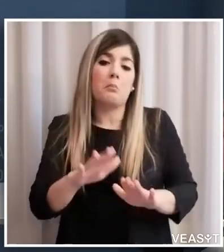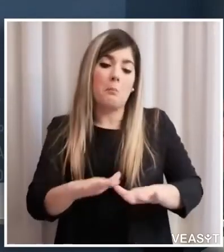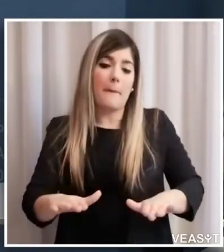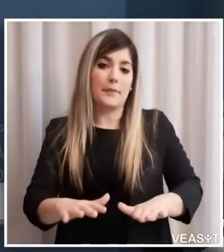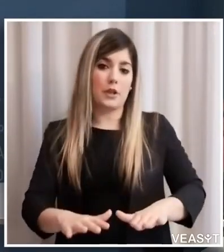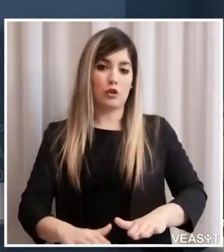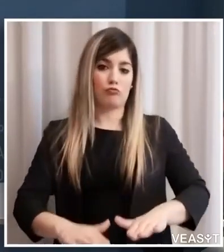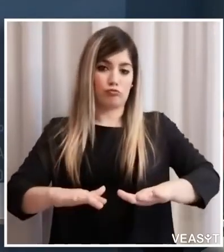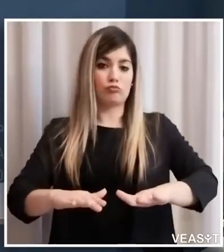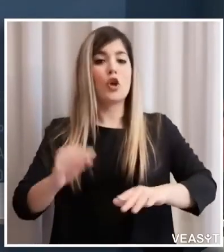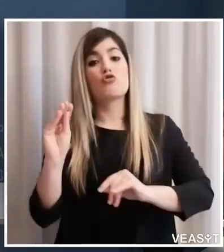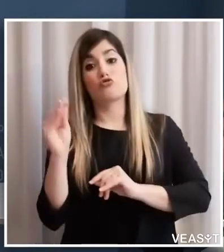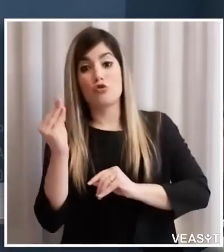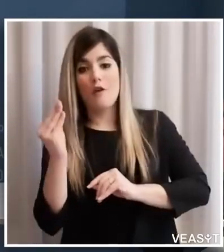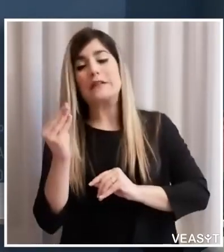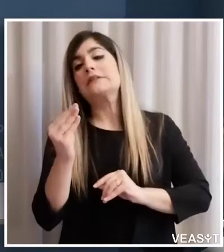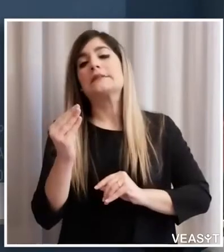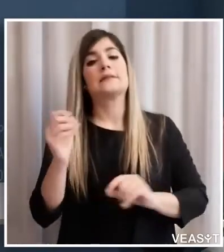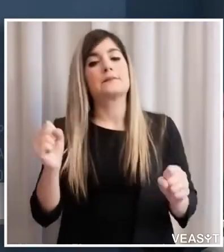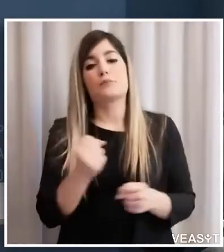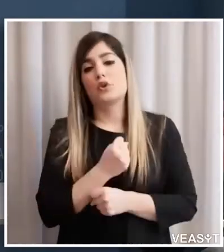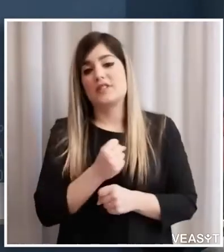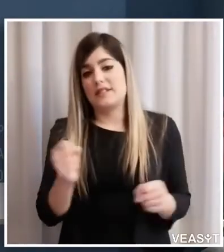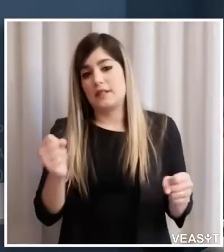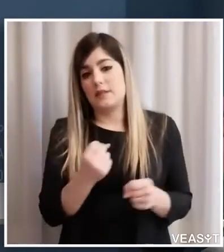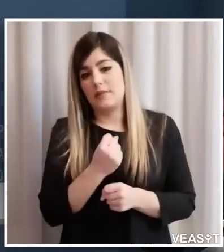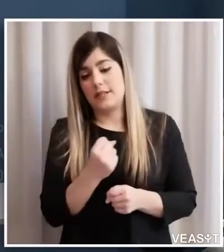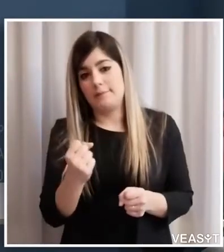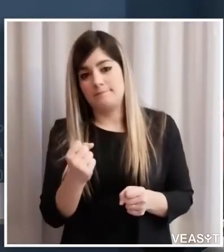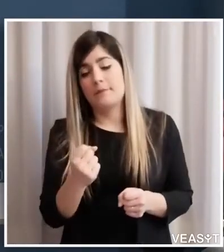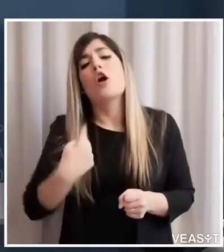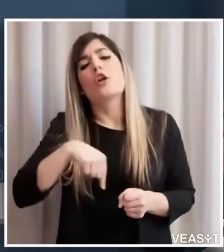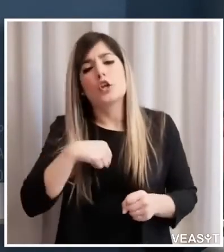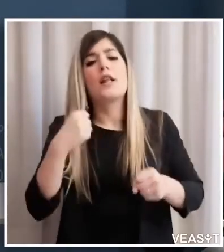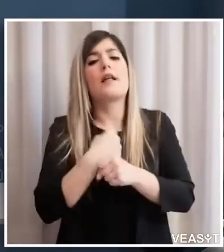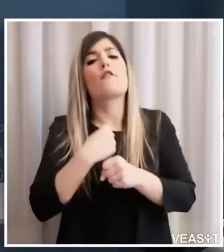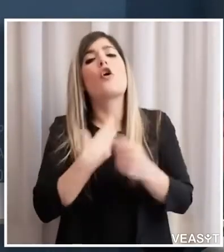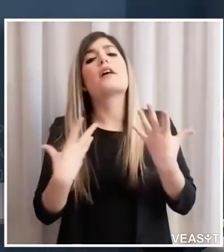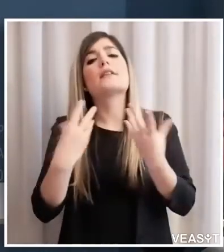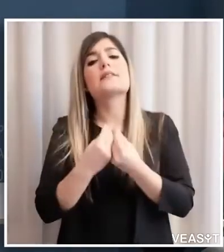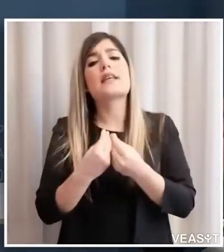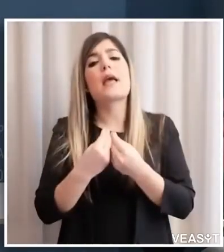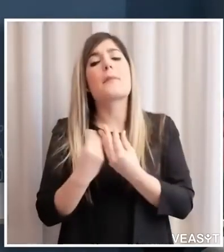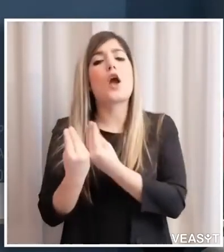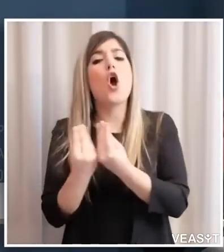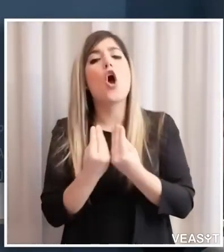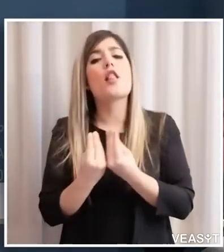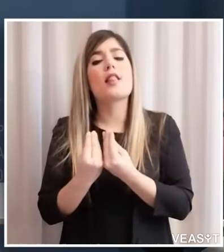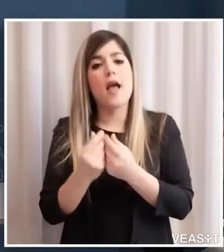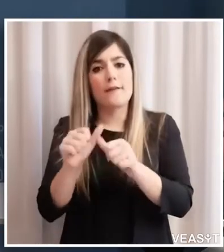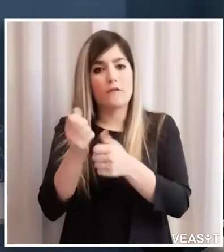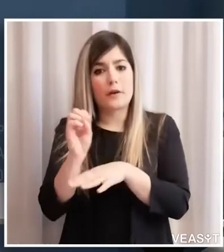e attualmente lavoriamo assieme con colleghi anche della formazione di